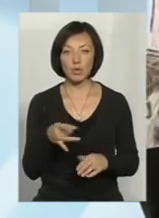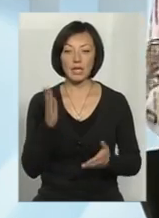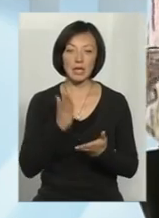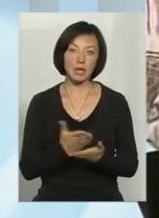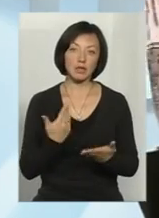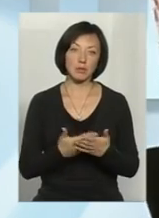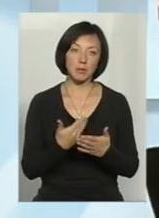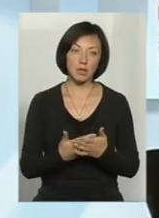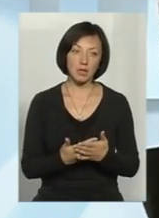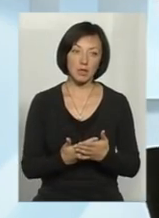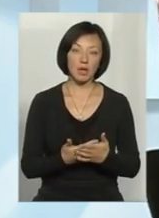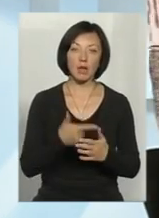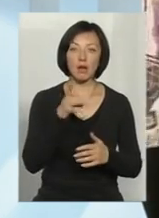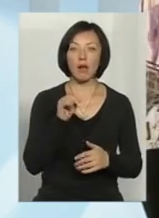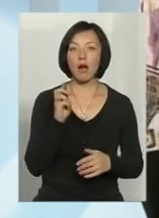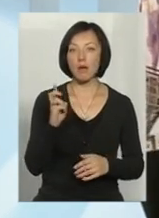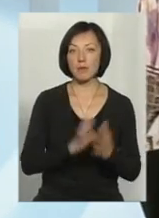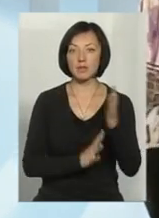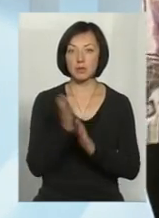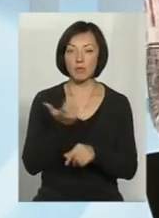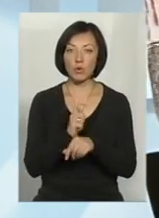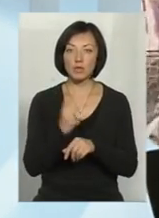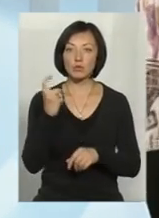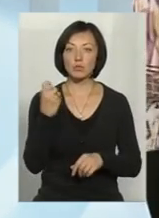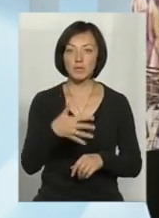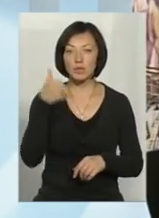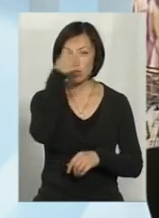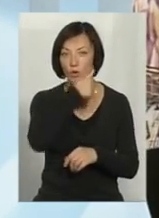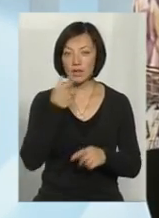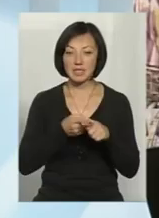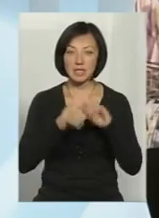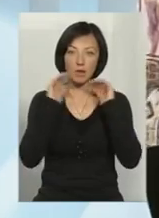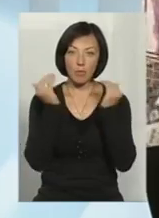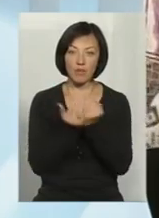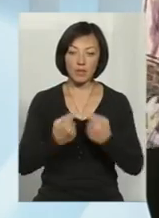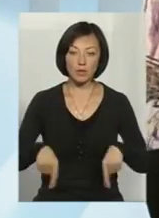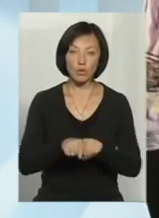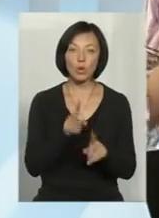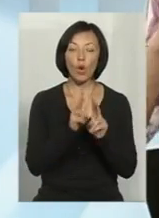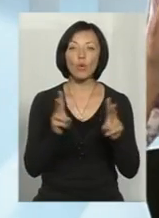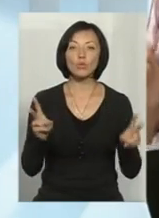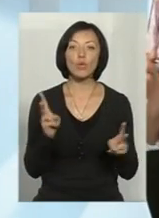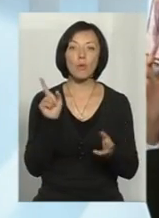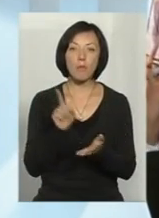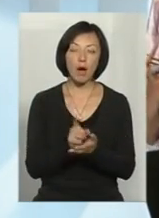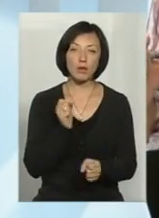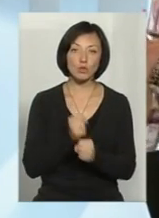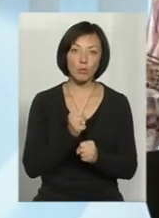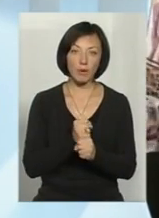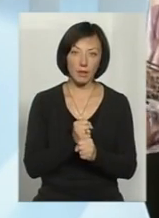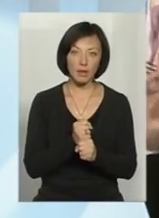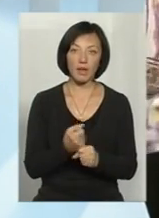є, до прикладу, дрійму чи грабиві ліси, яким понад 150 років. І це заповідна зона. Хто має зробити